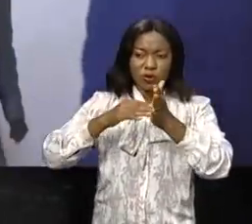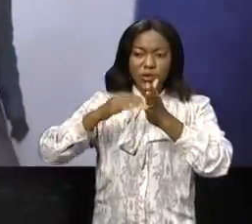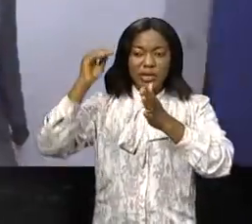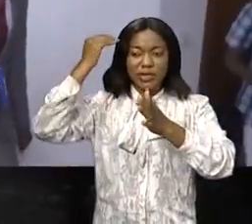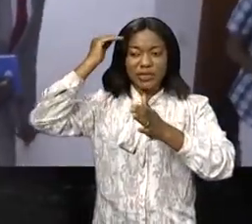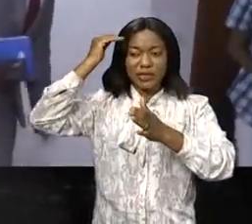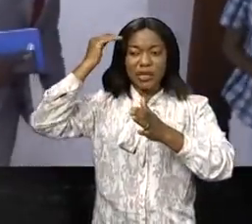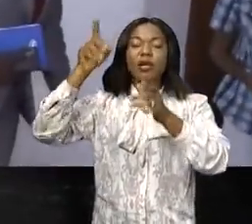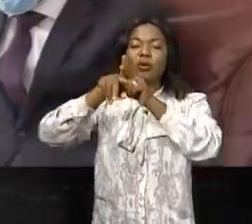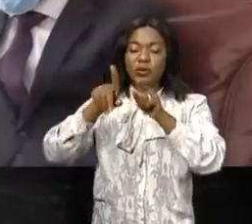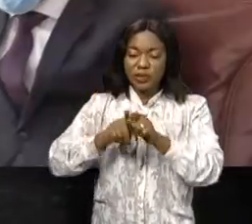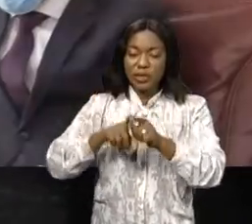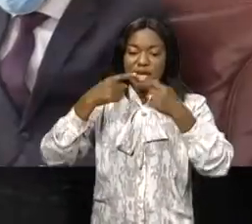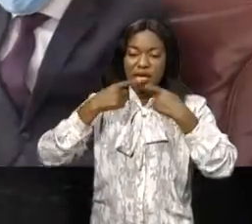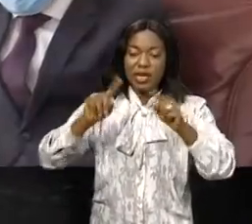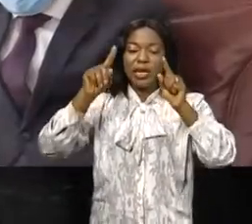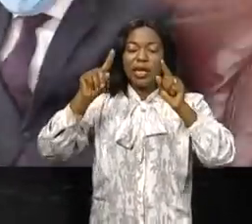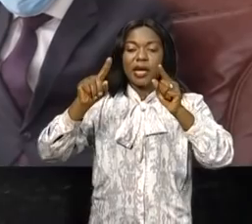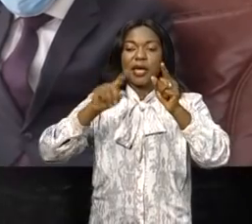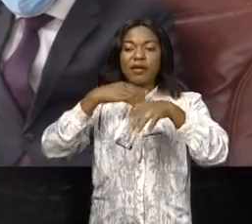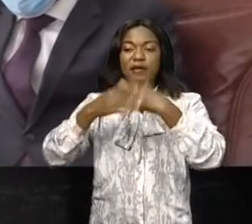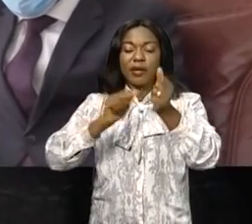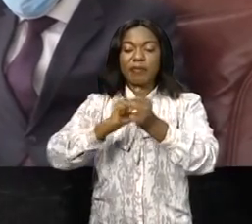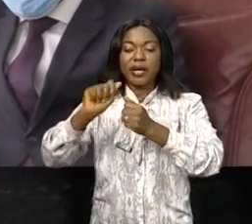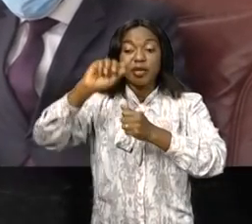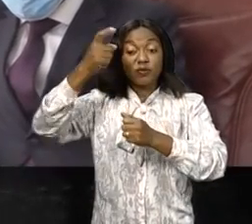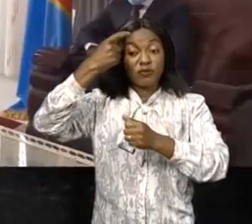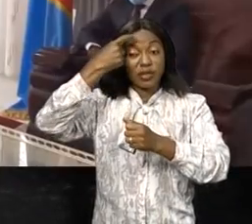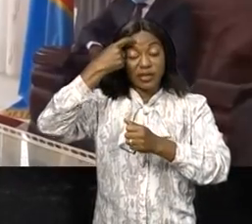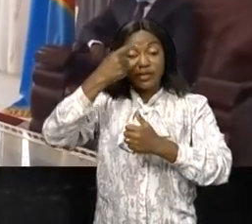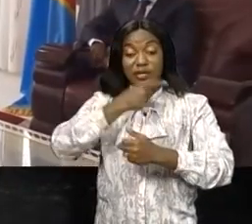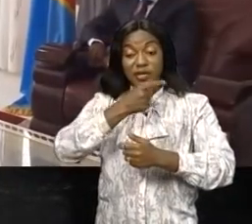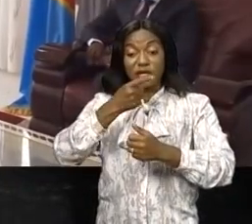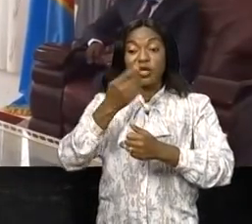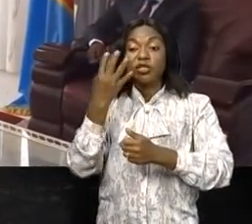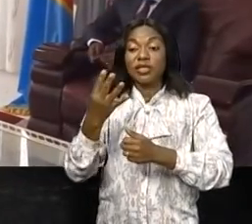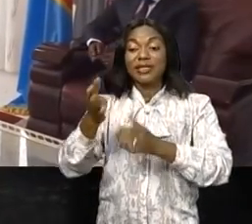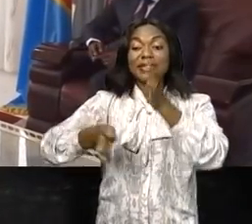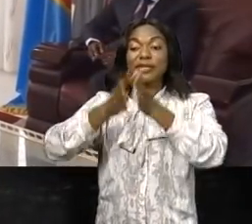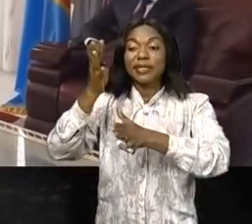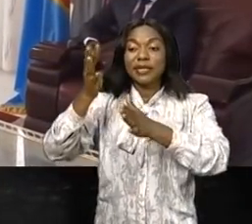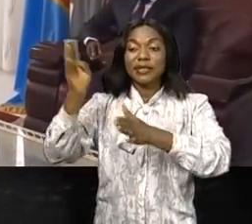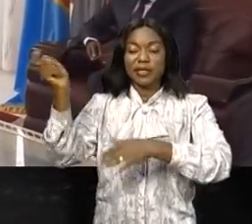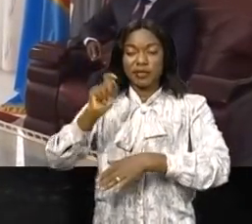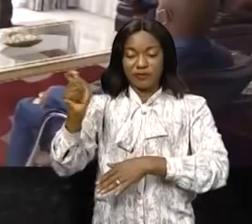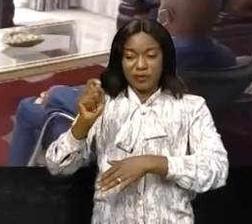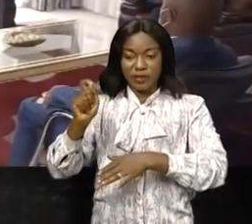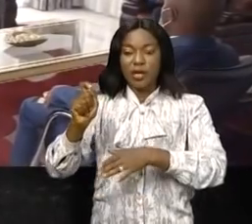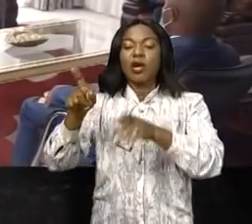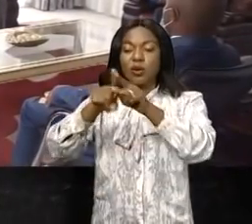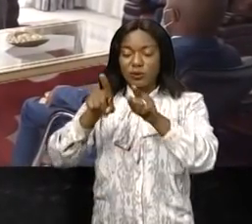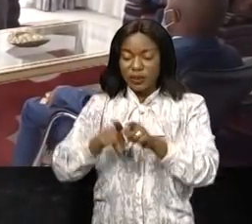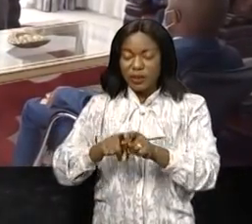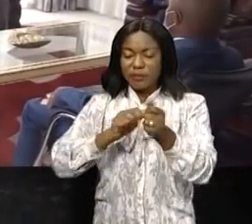sigle. L'annonce a été faite au gouverneur Karline Zanzoukassivita ce jeudi 15 avril 2021 à son cabinet de travail par la